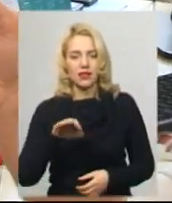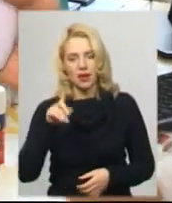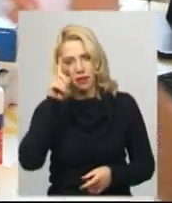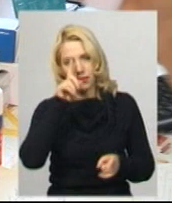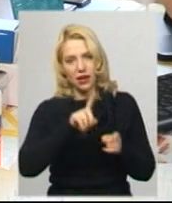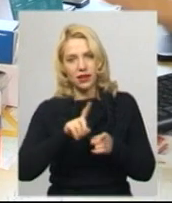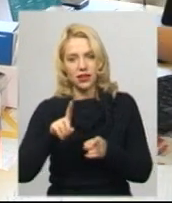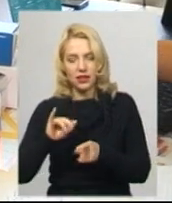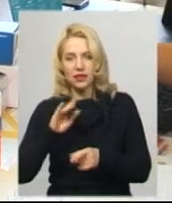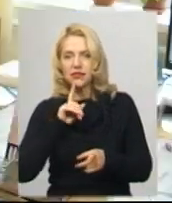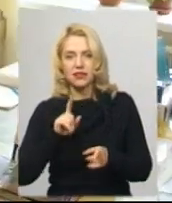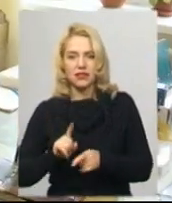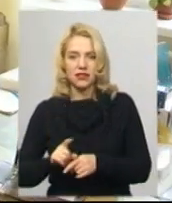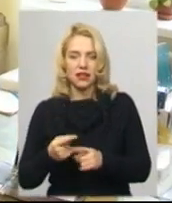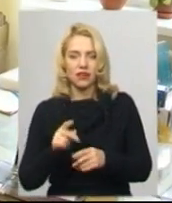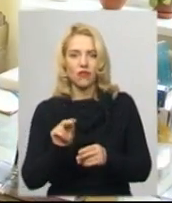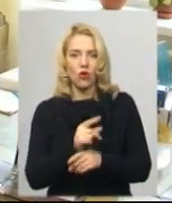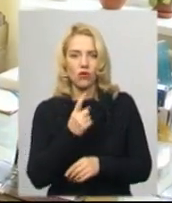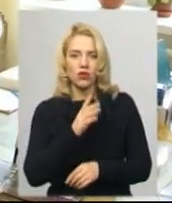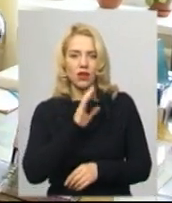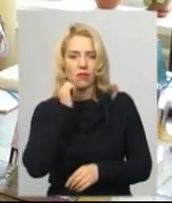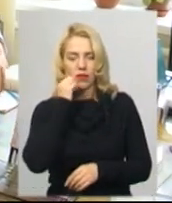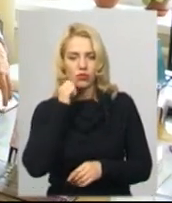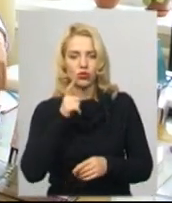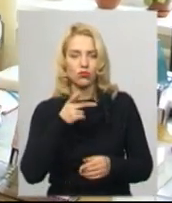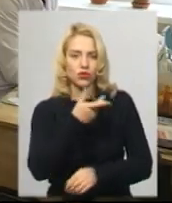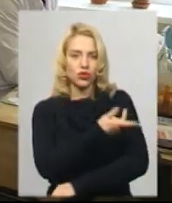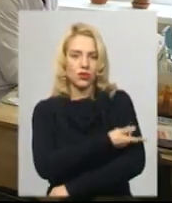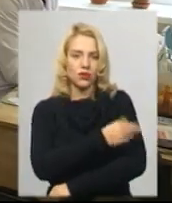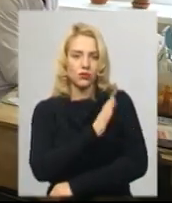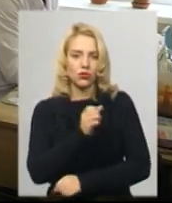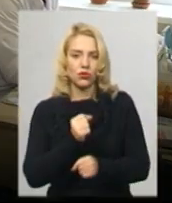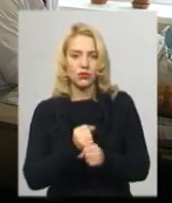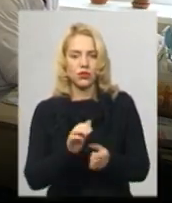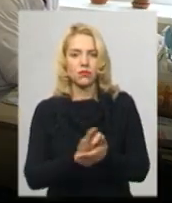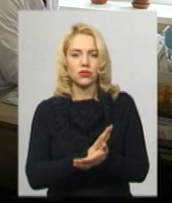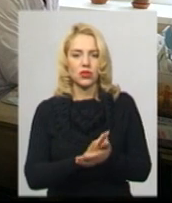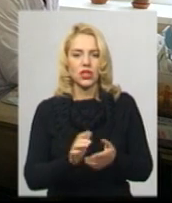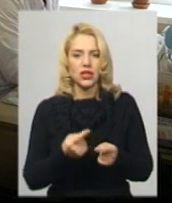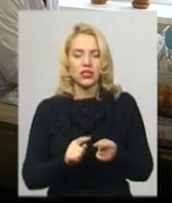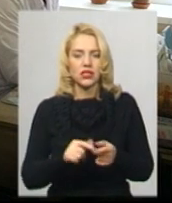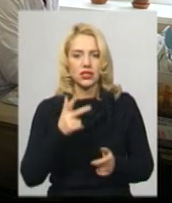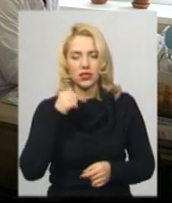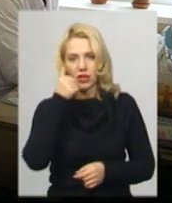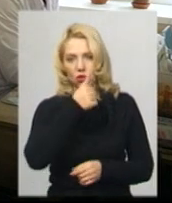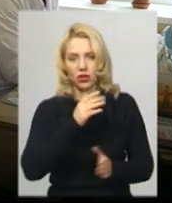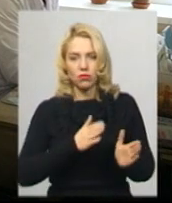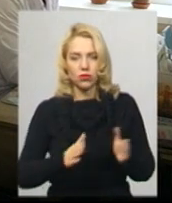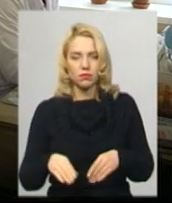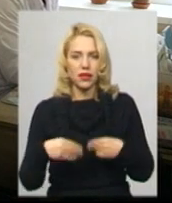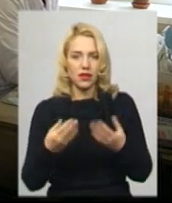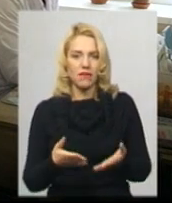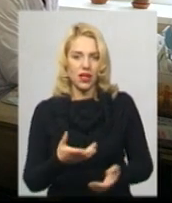Дарина. Їх виховує одна бабуся. Тому робити щеплення будуть дітям безкоштовно. За ці три роки нам поспіль давали щеплення,